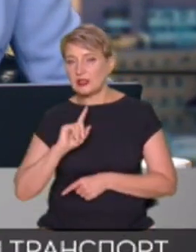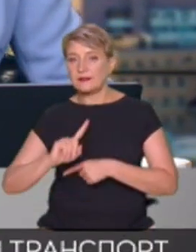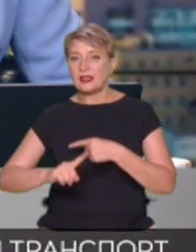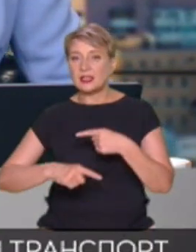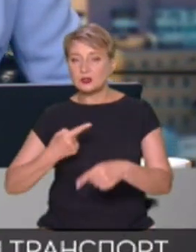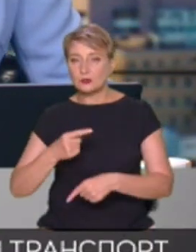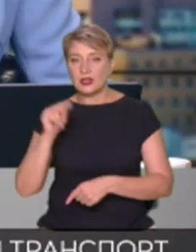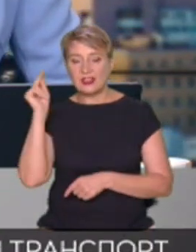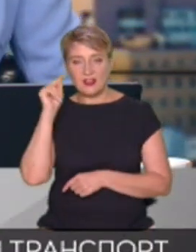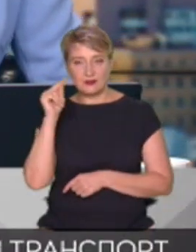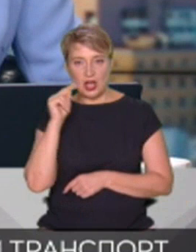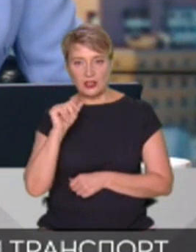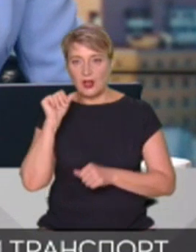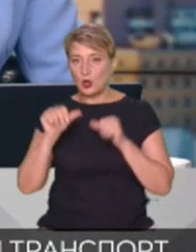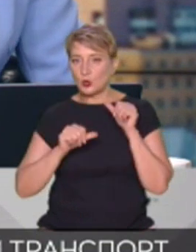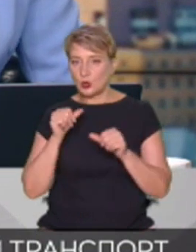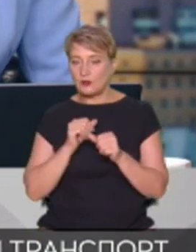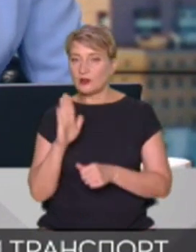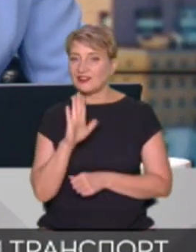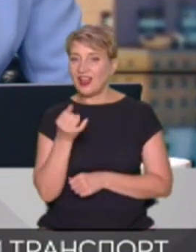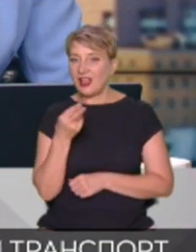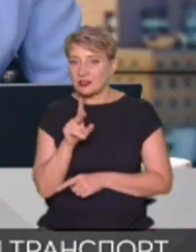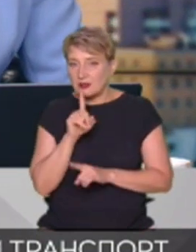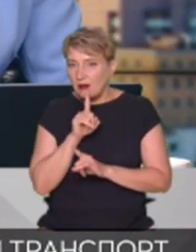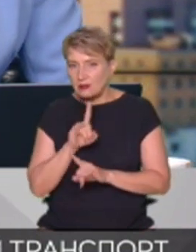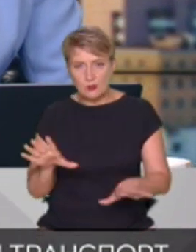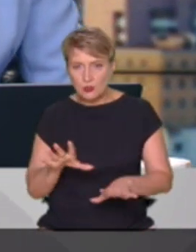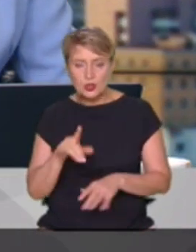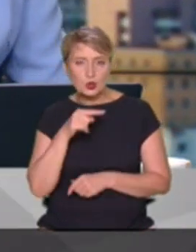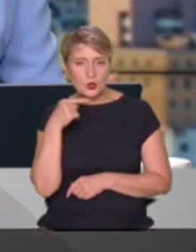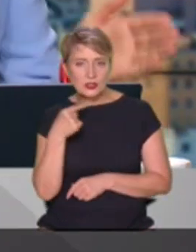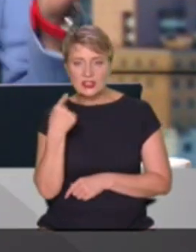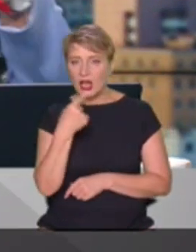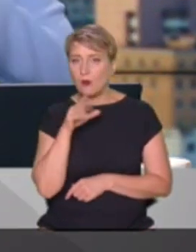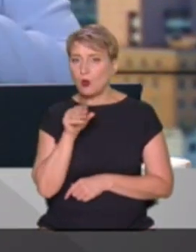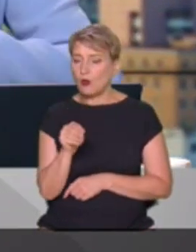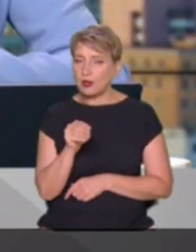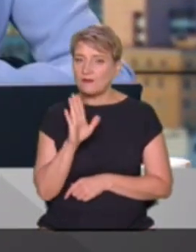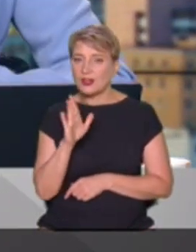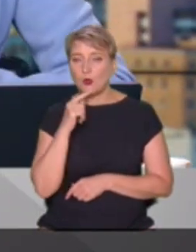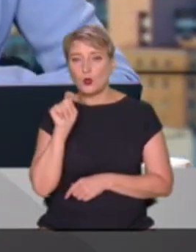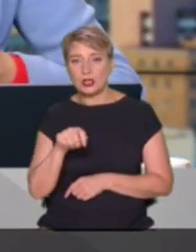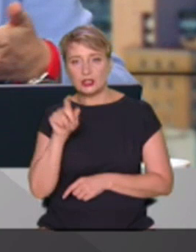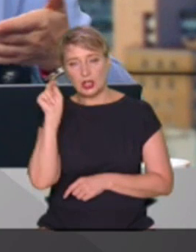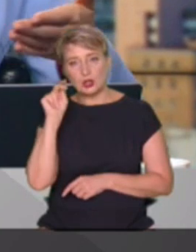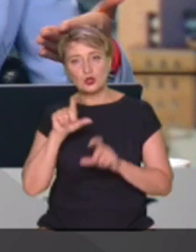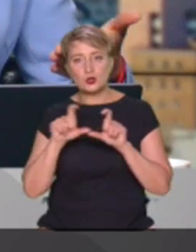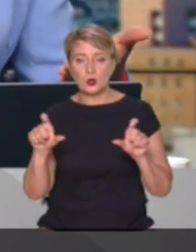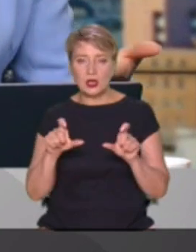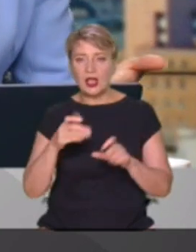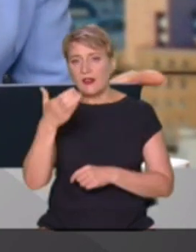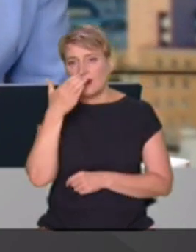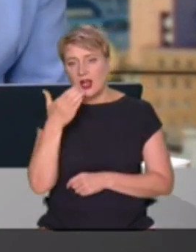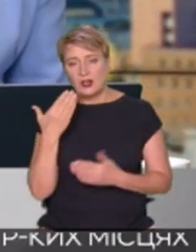навчального року? З вересня не буде вже абсолютно російської мови в українських школах і як факультатива,